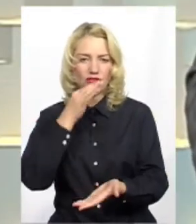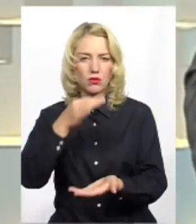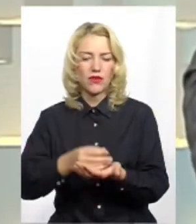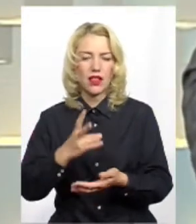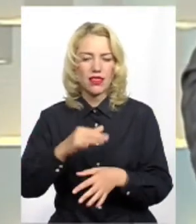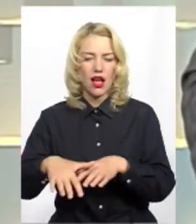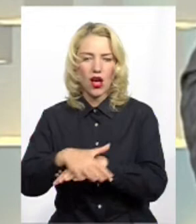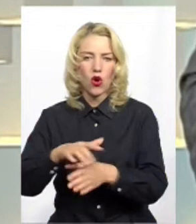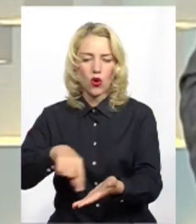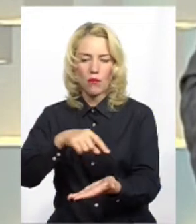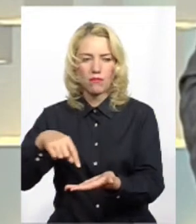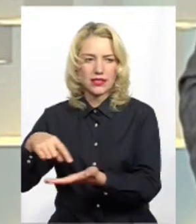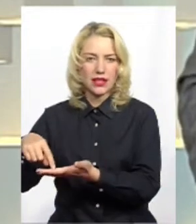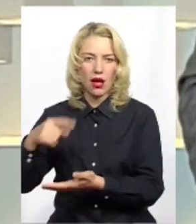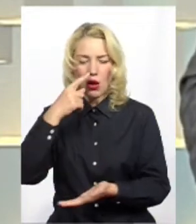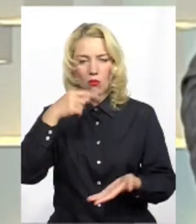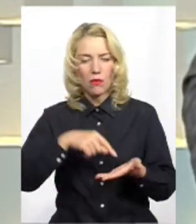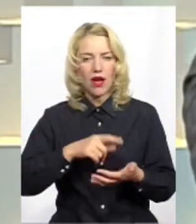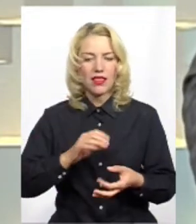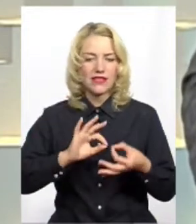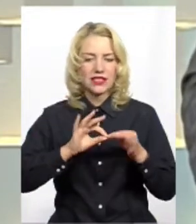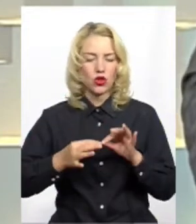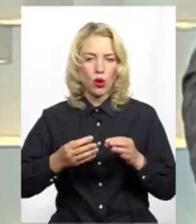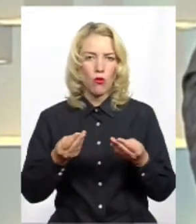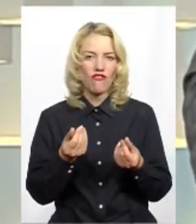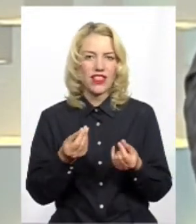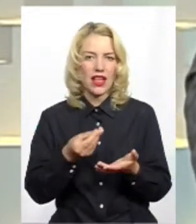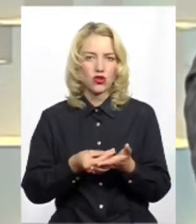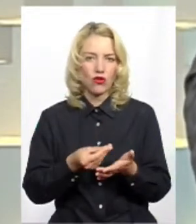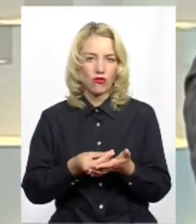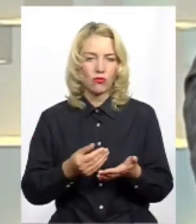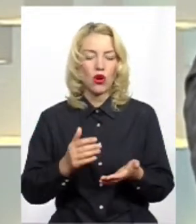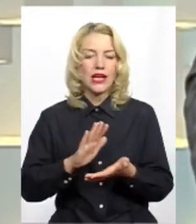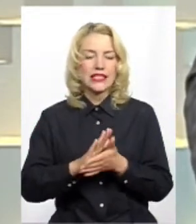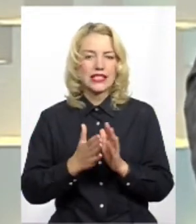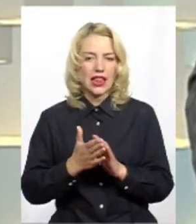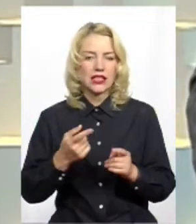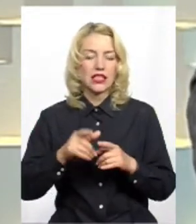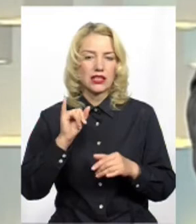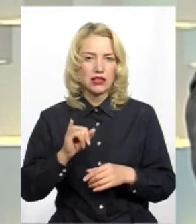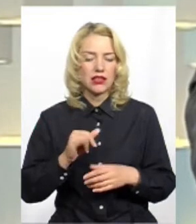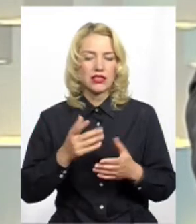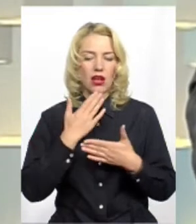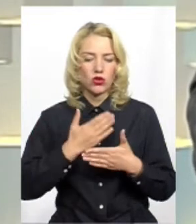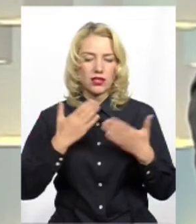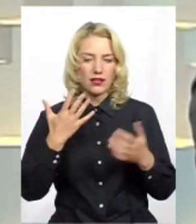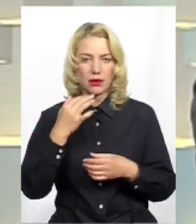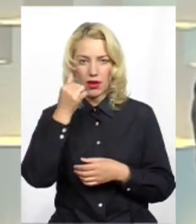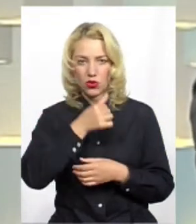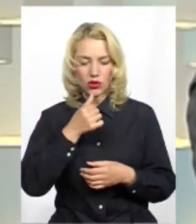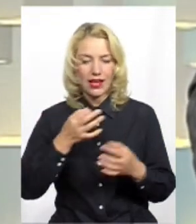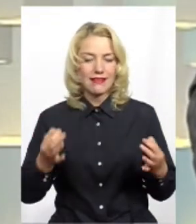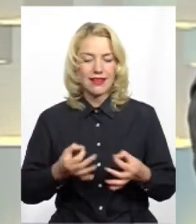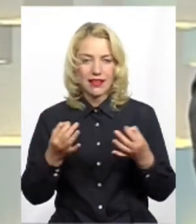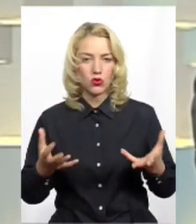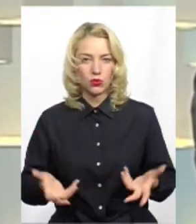пинились в дуже складному фінансовому стані, і практично за останні роки ніякої підтримки,